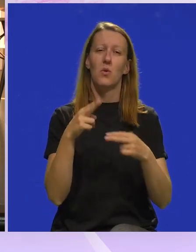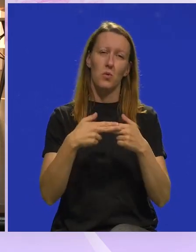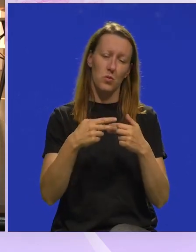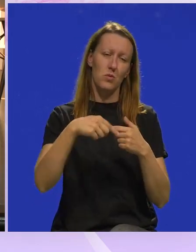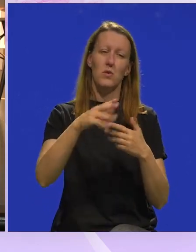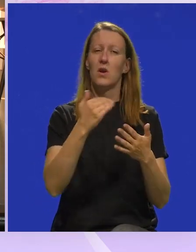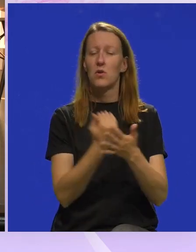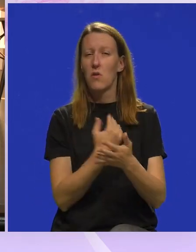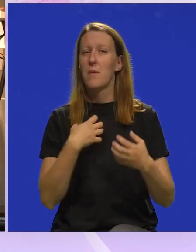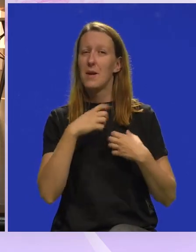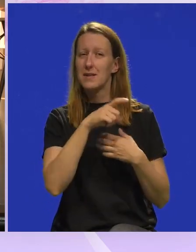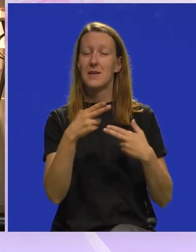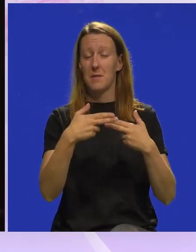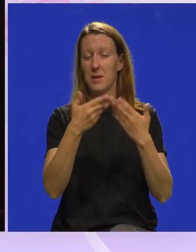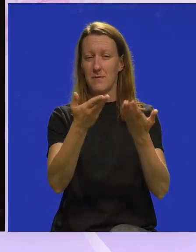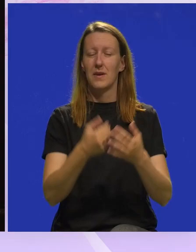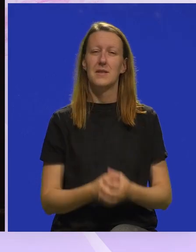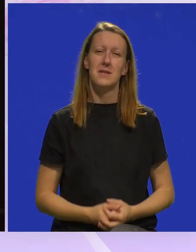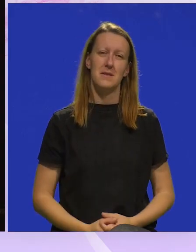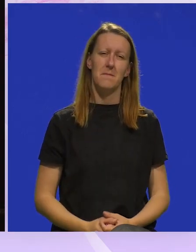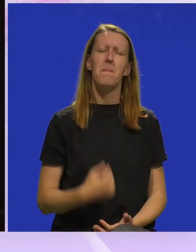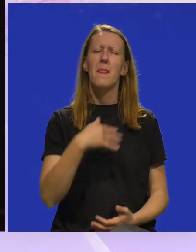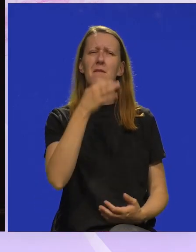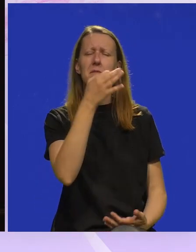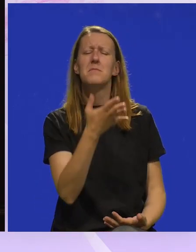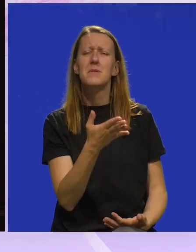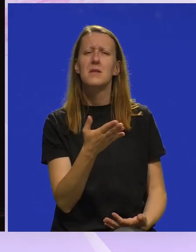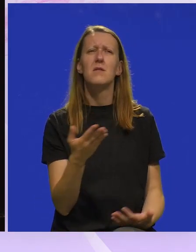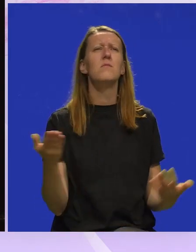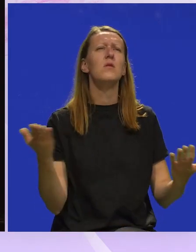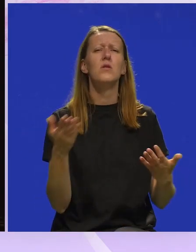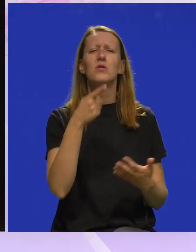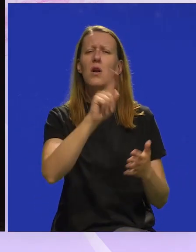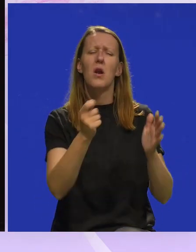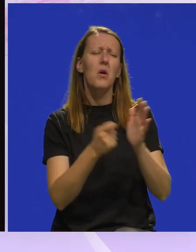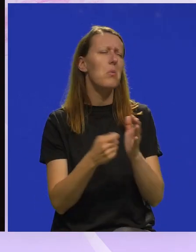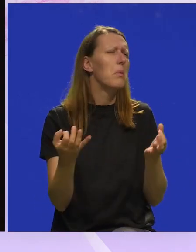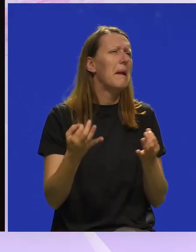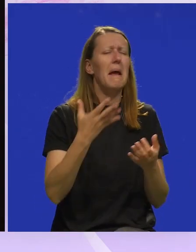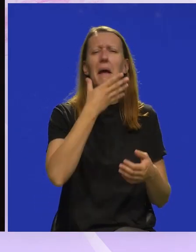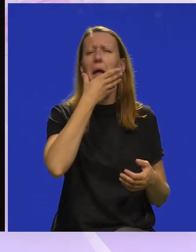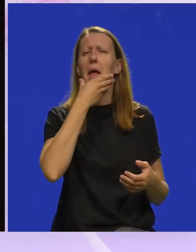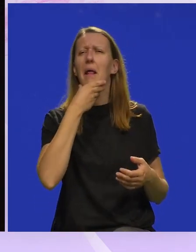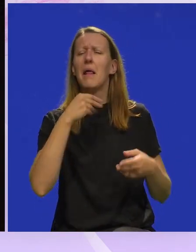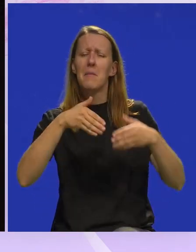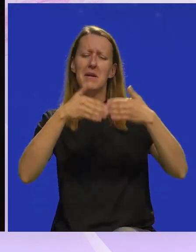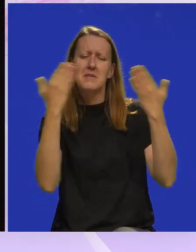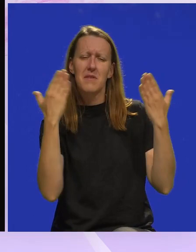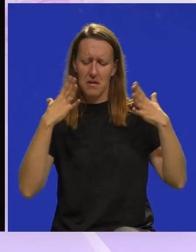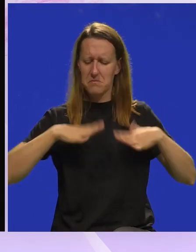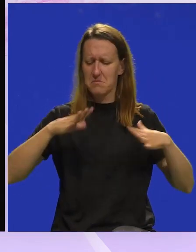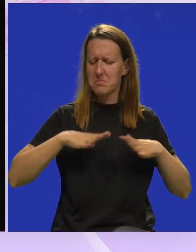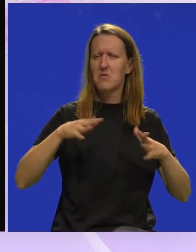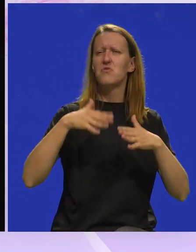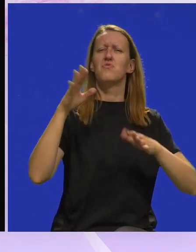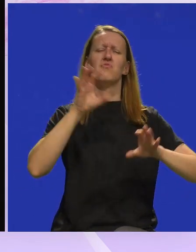uzgoro sa nekom novom predstavom pred vas. Punice da vas pitam, časi vi ne kupite neke lipe, svitle, flajde u